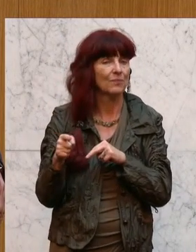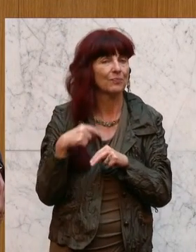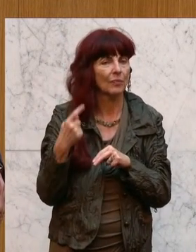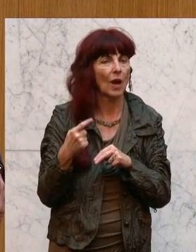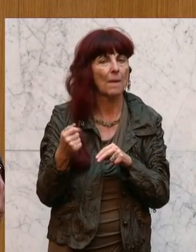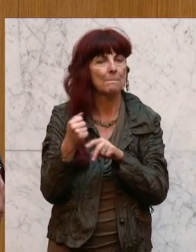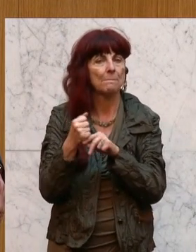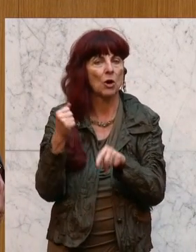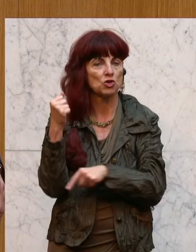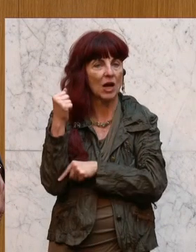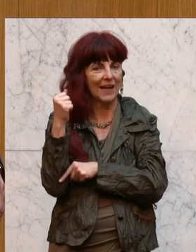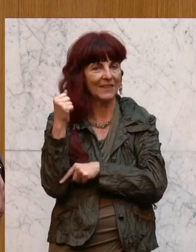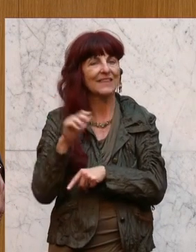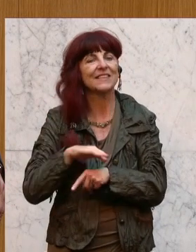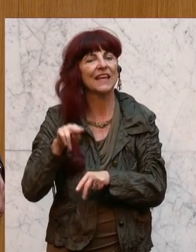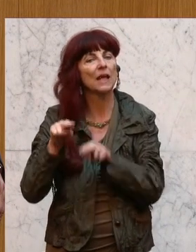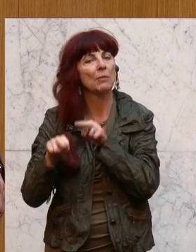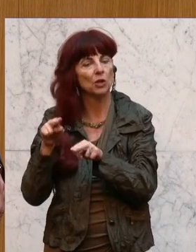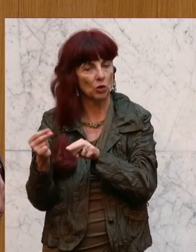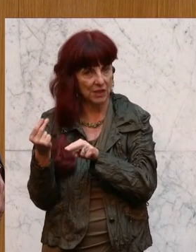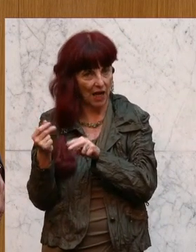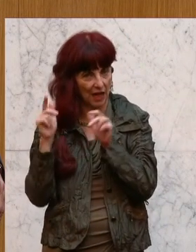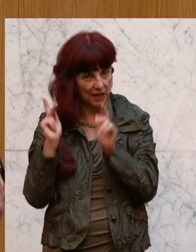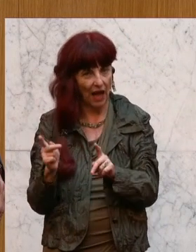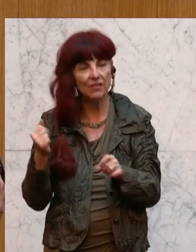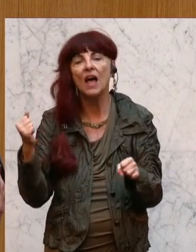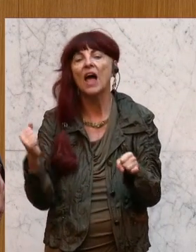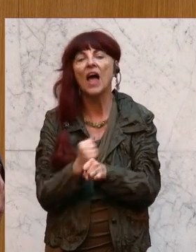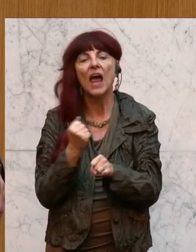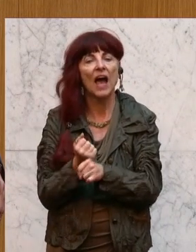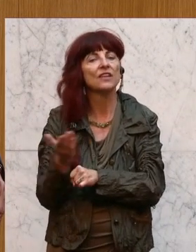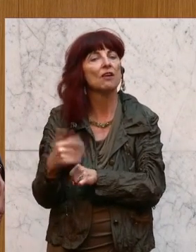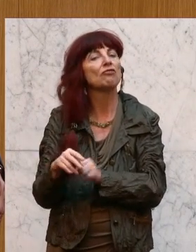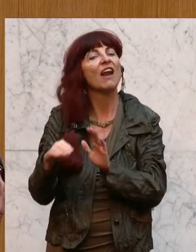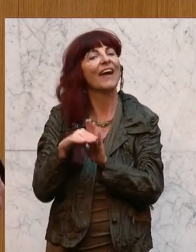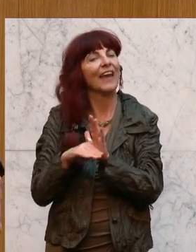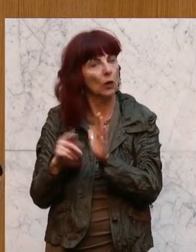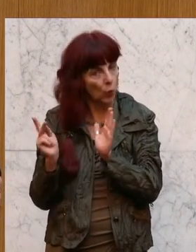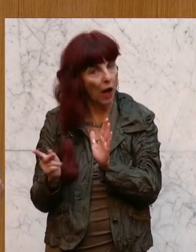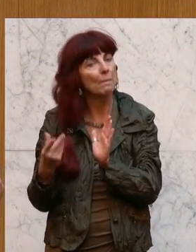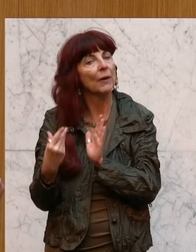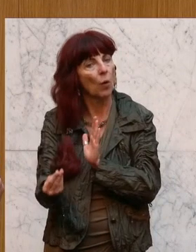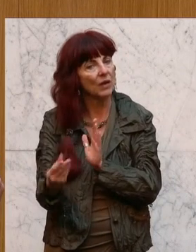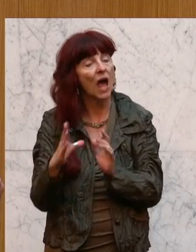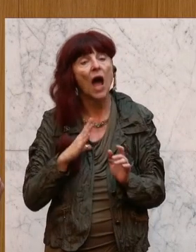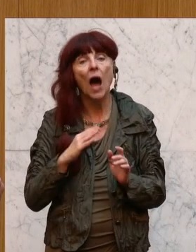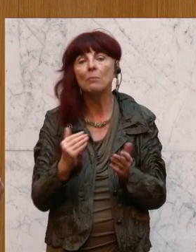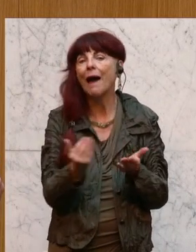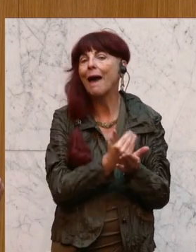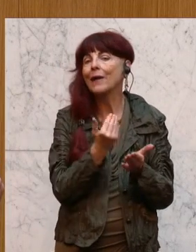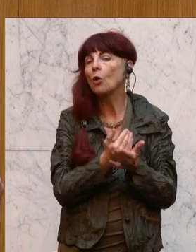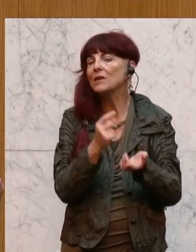Pauschalitner Kinderbetreuungsgeld möglich ist, eine Härtefallregelung in Anspruch zu nehmen, gibt es diese beim